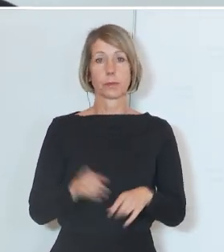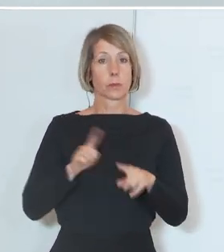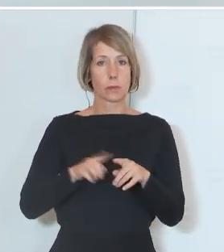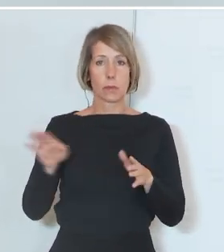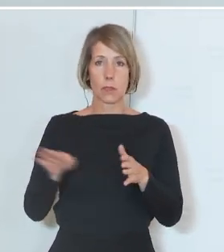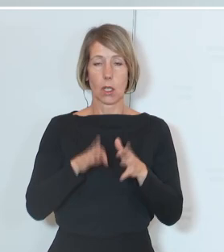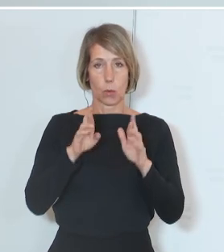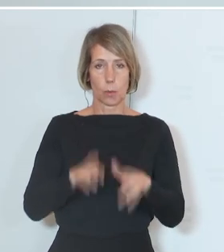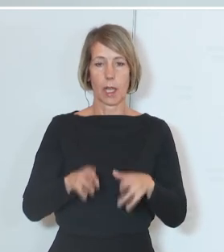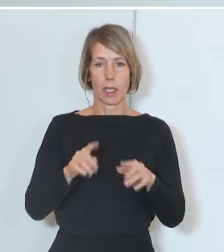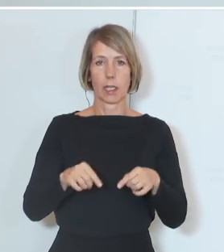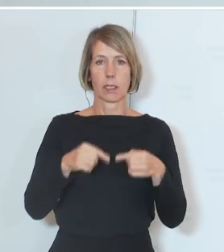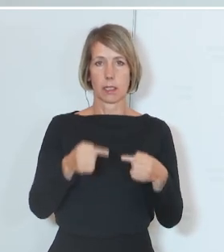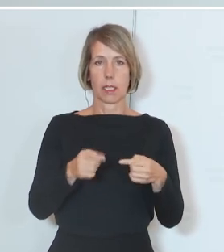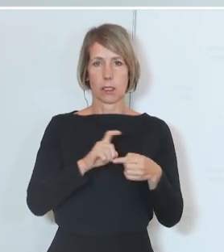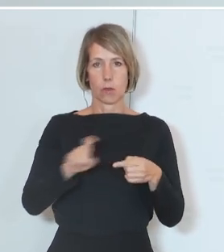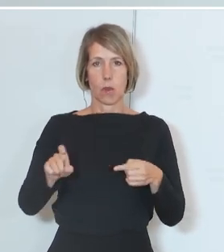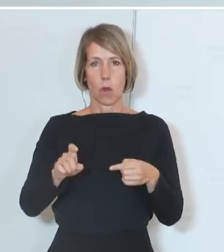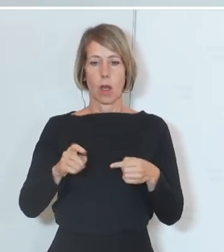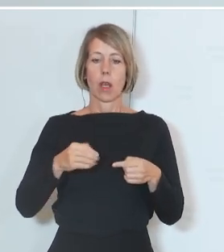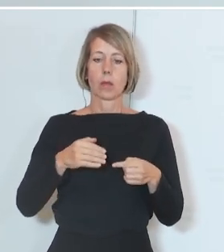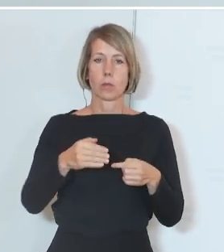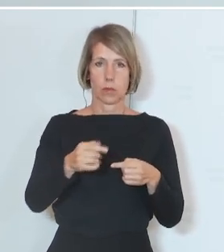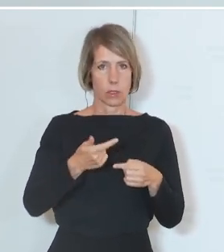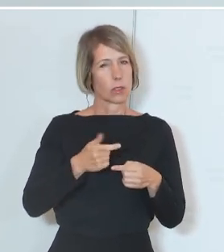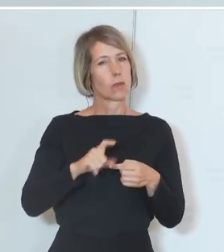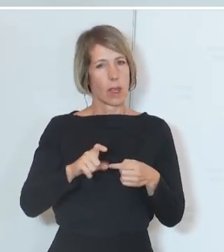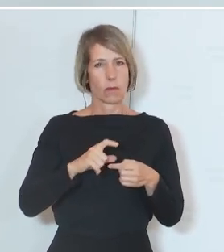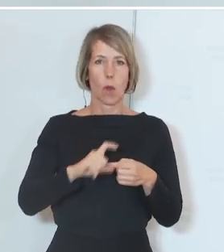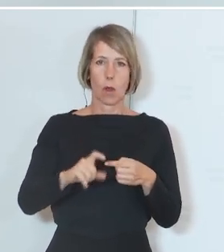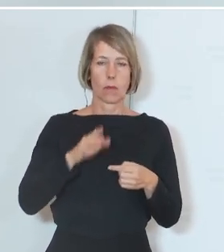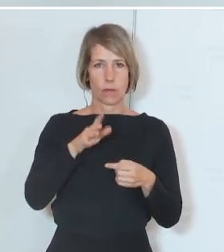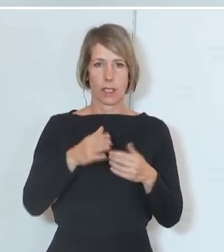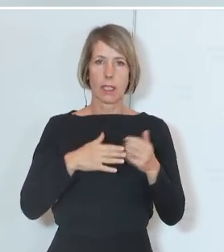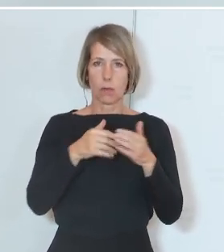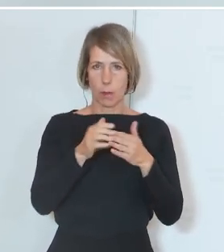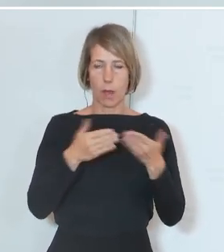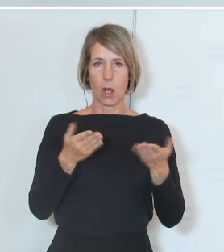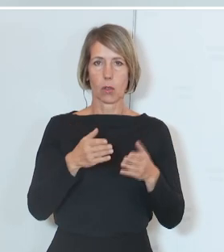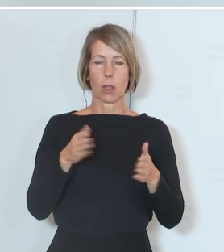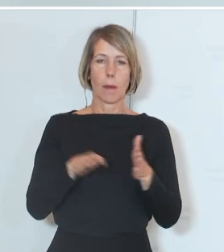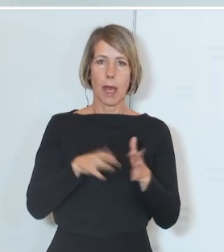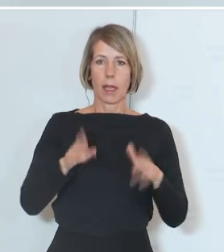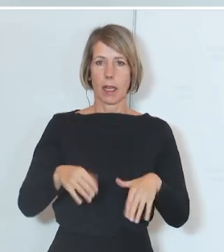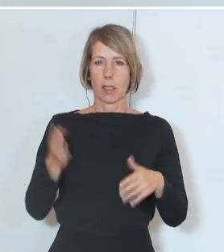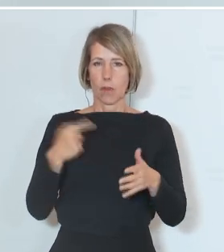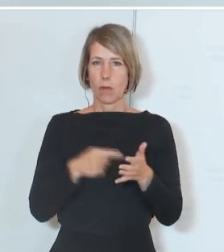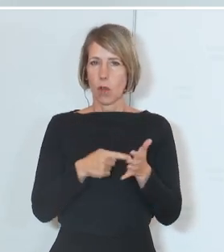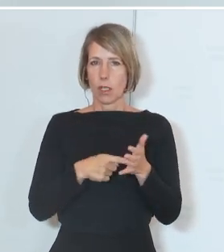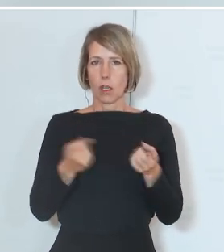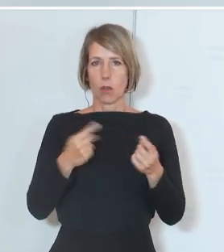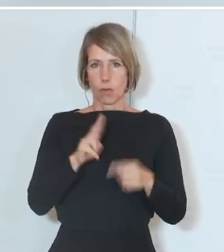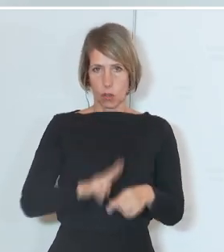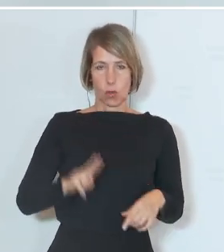Beirat in den nächsten beiden Wochen eingerichtet. Der Beirat war ja eine Forderung von Seiten der